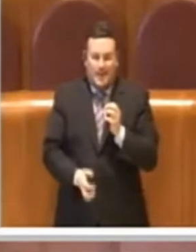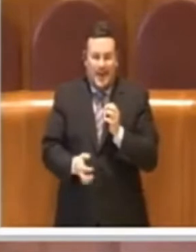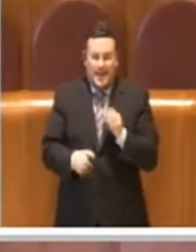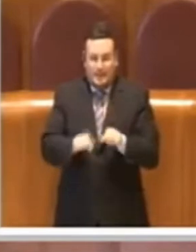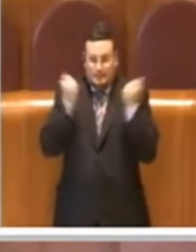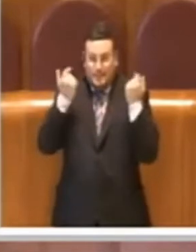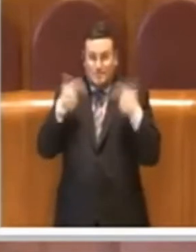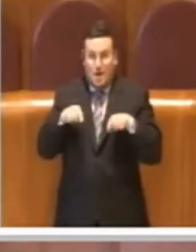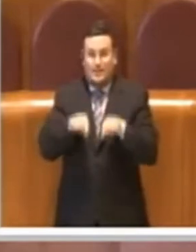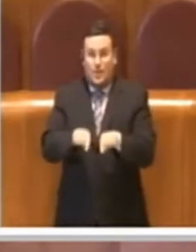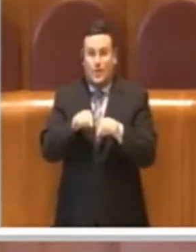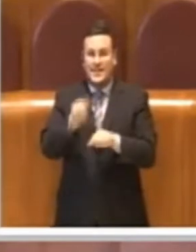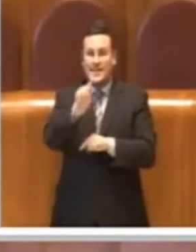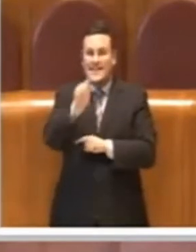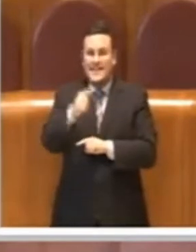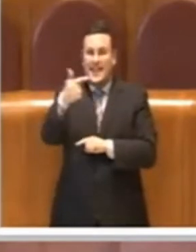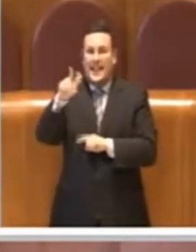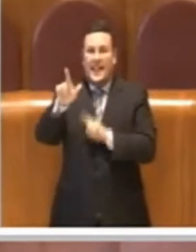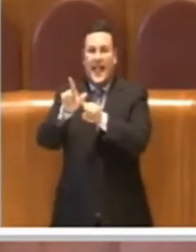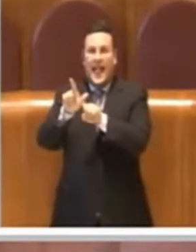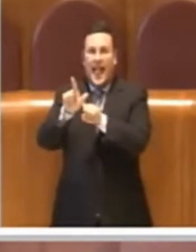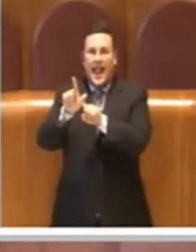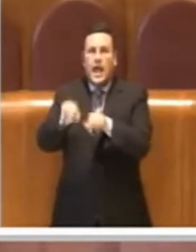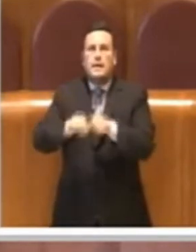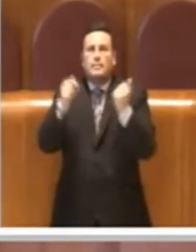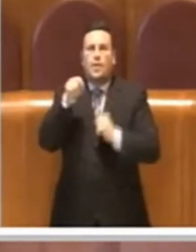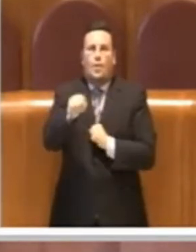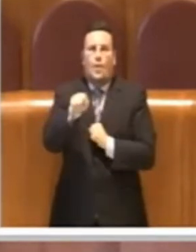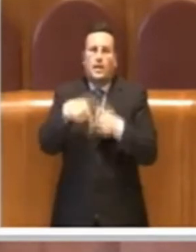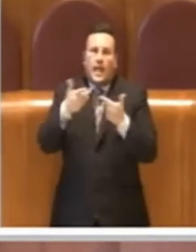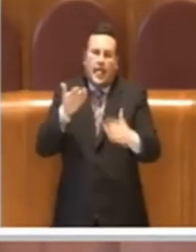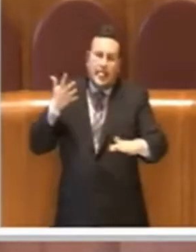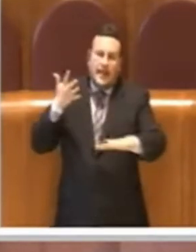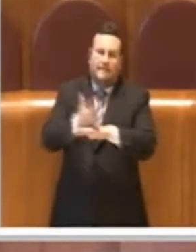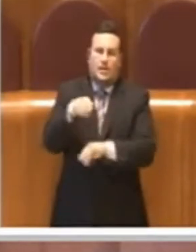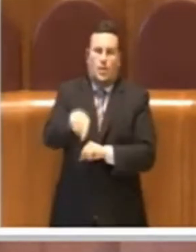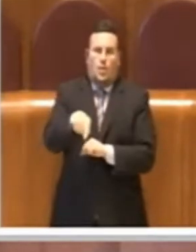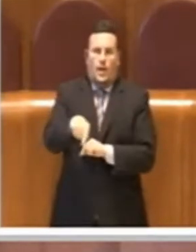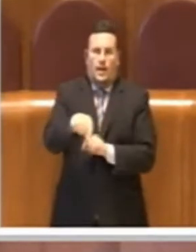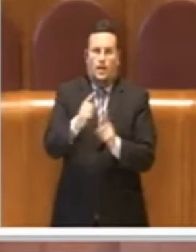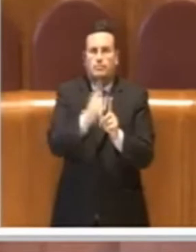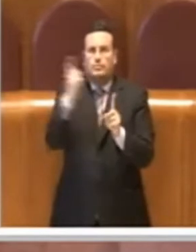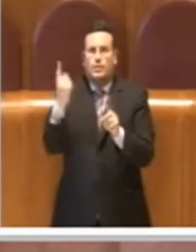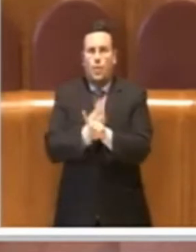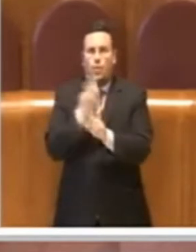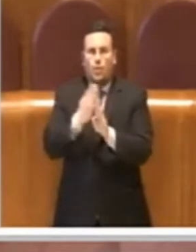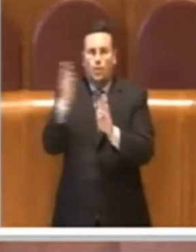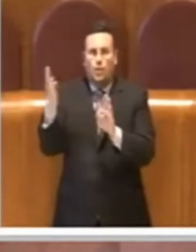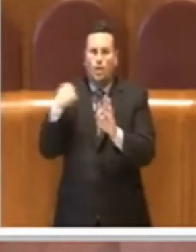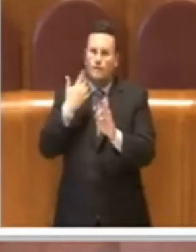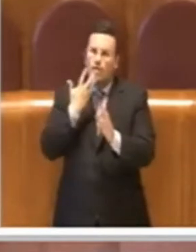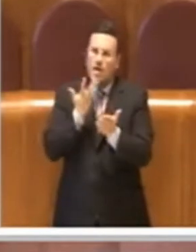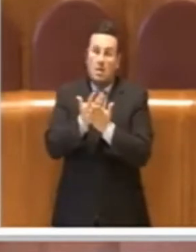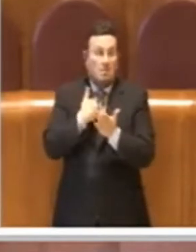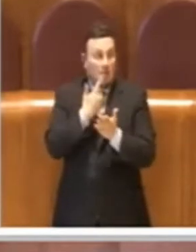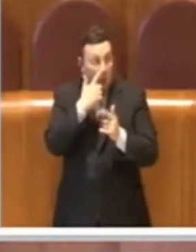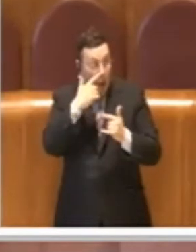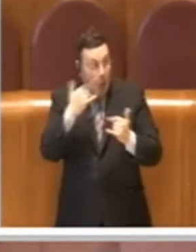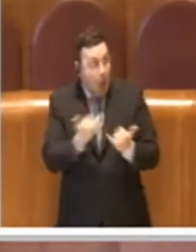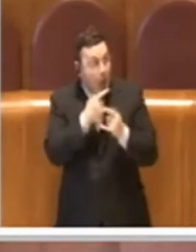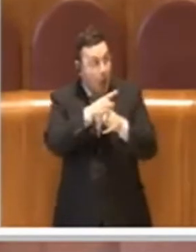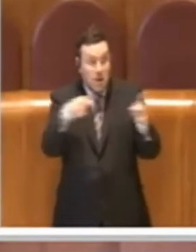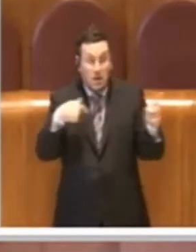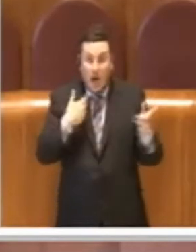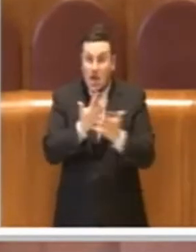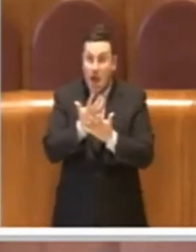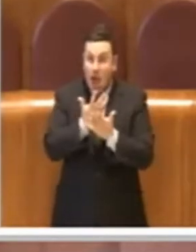la ZTL va a intervenire proprio su questo tema. E mi aggiungo sempre al racconto, spero di non annoiare nessuno, della mia giornata di oggi,